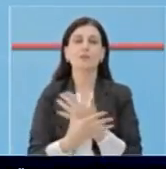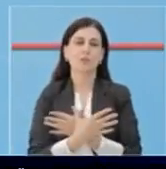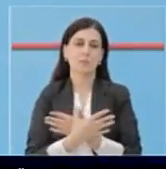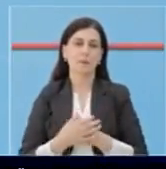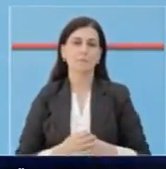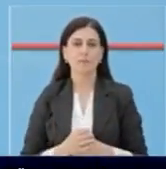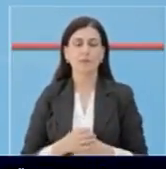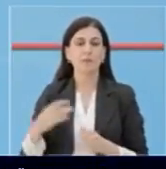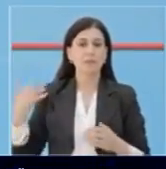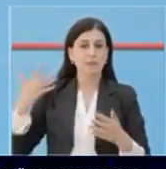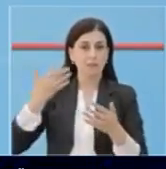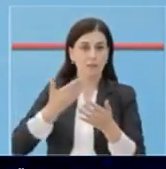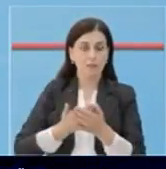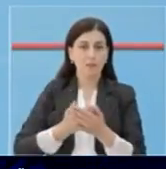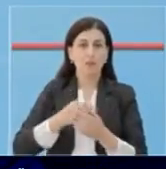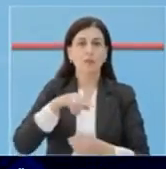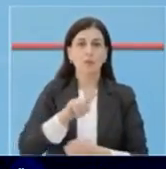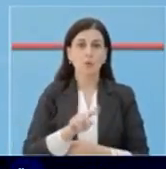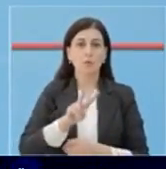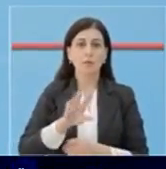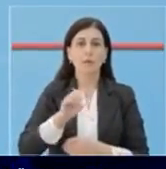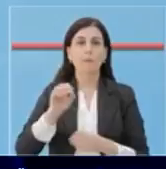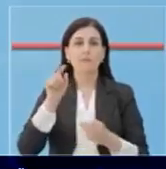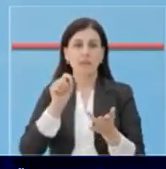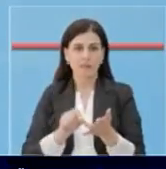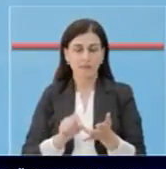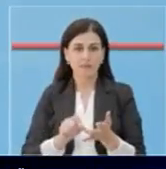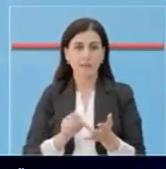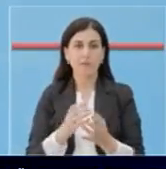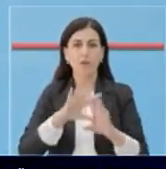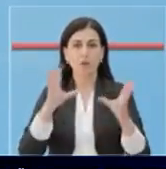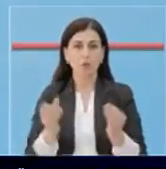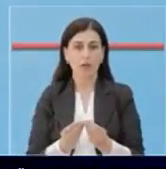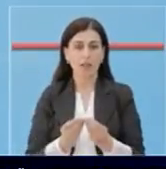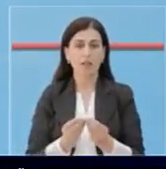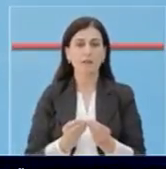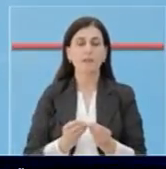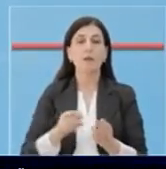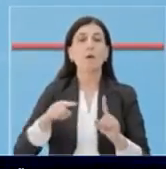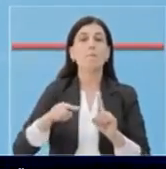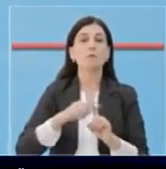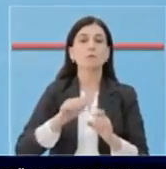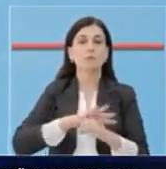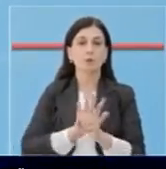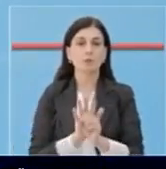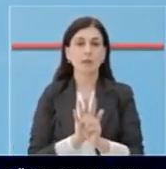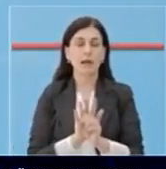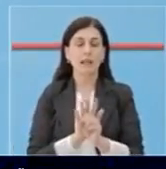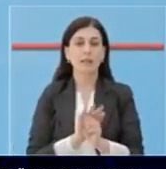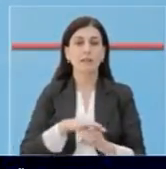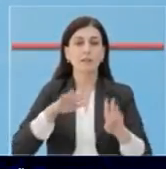të but në vënd. Deri tani janë kryerë 12.500 testime dhe janë konfirmuar pozitiv me COVID-19